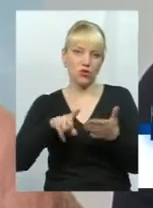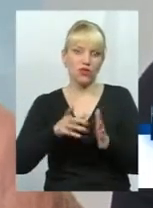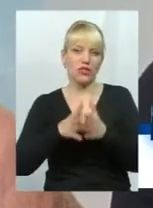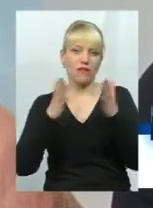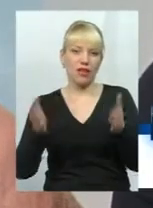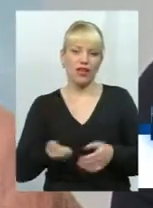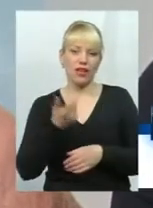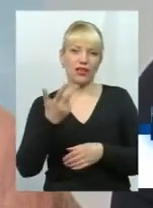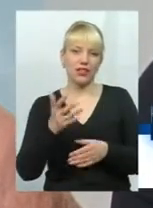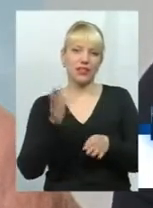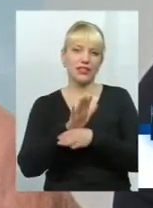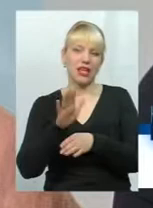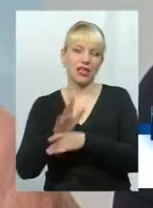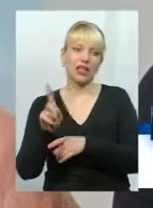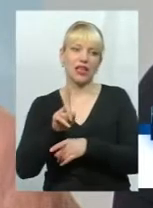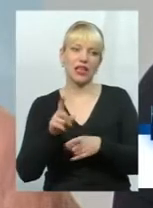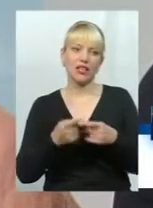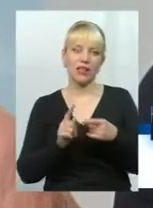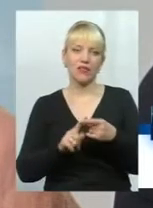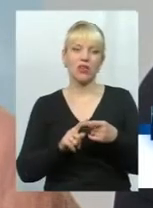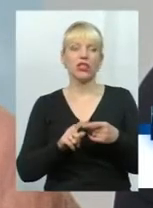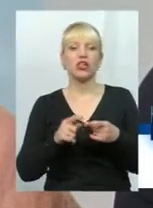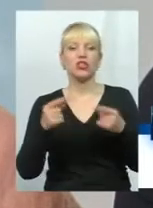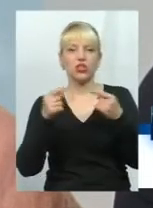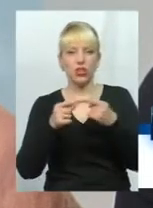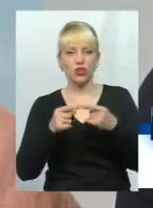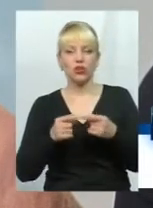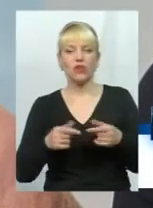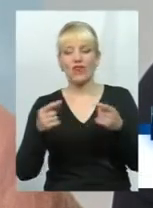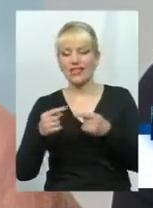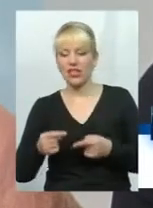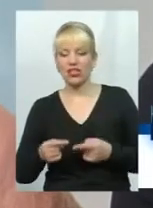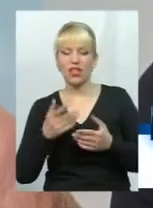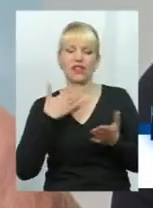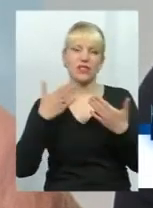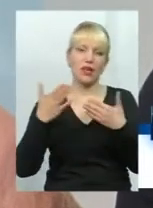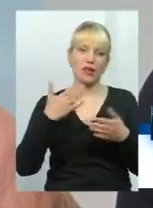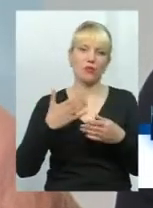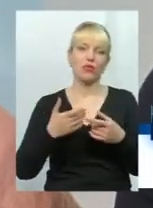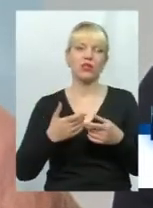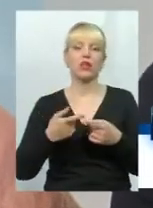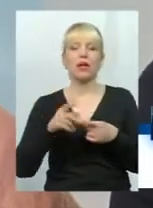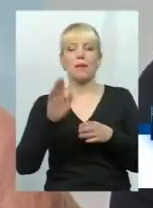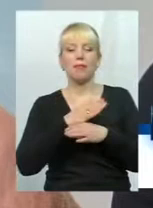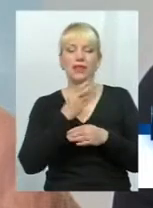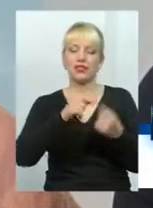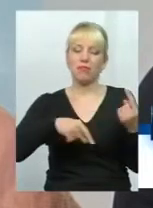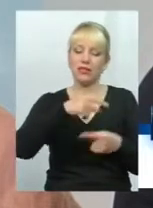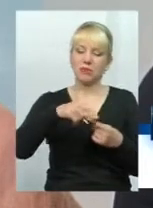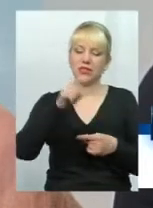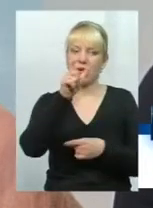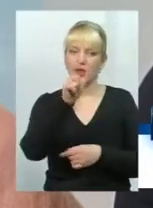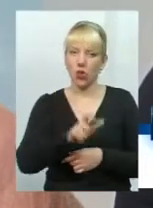наказів, які нібито не потрібні, але вони чітко визначали взаємовідносини між бізнесменом і громадянином,